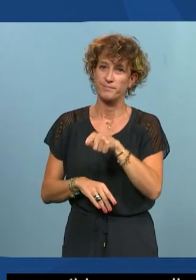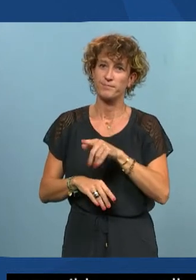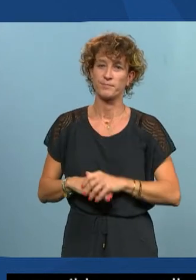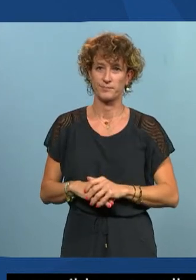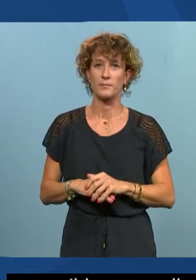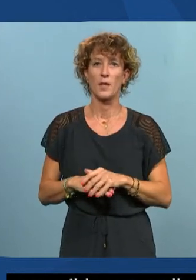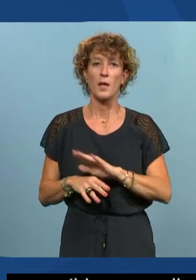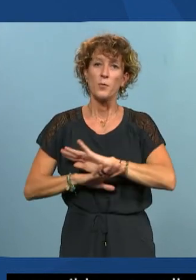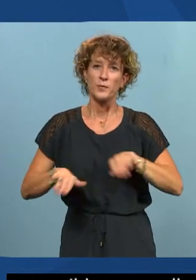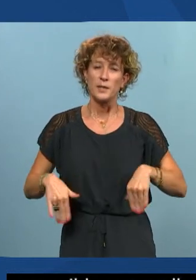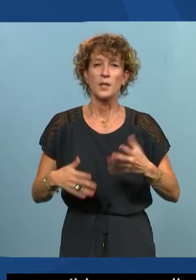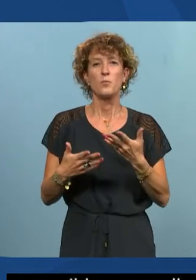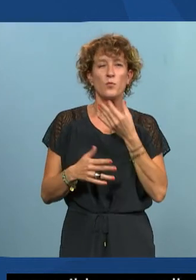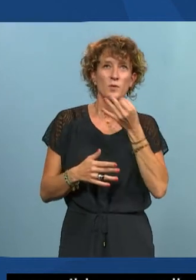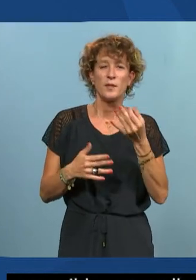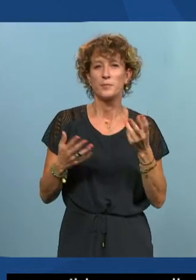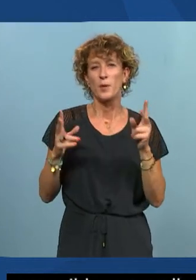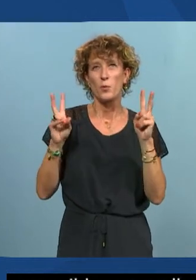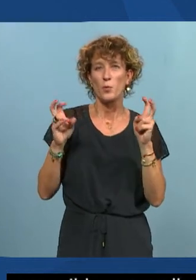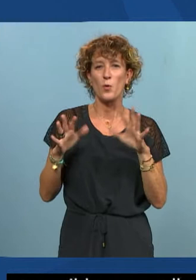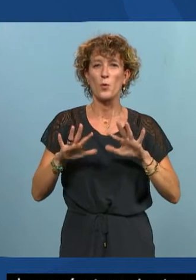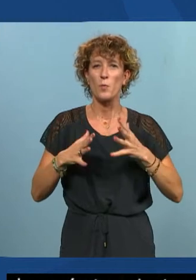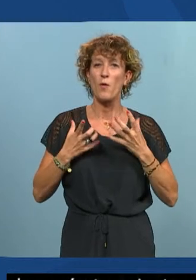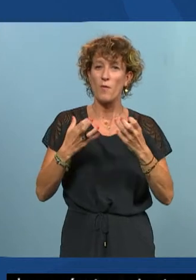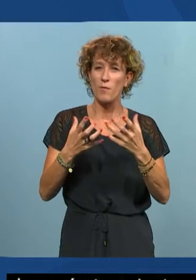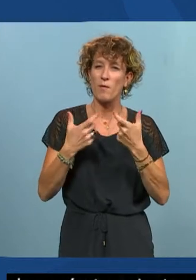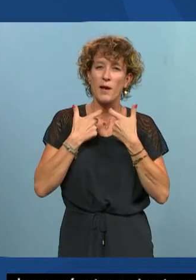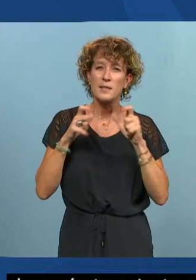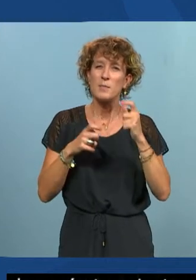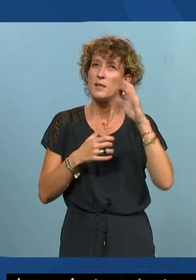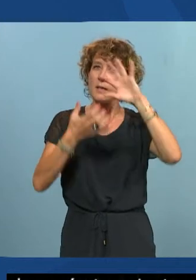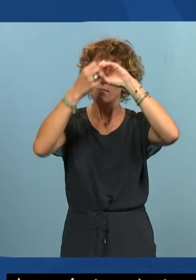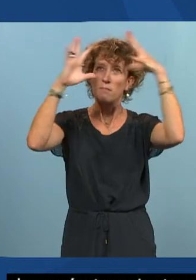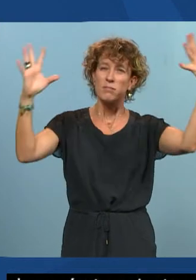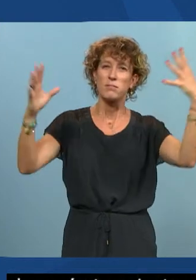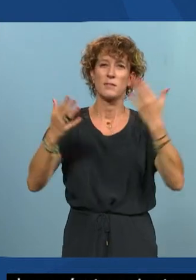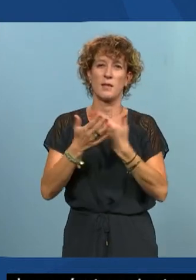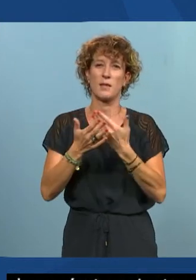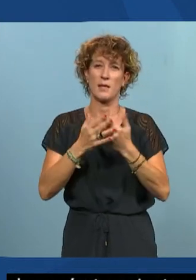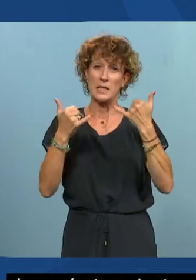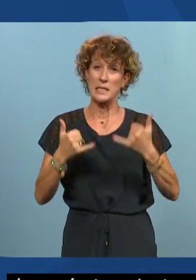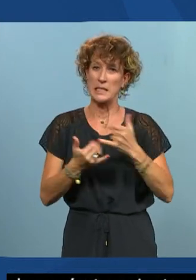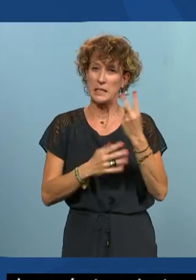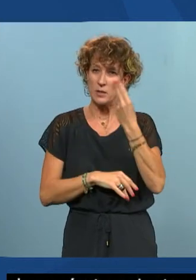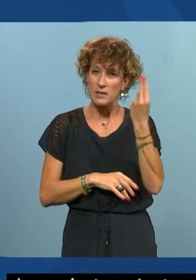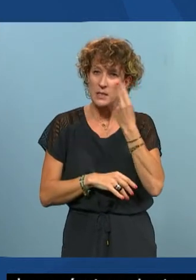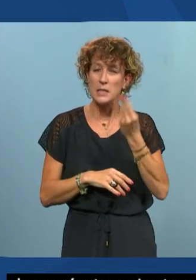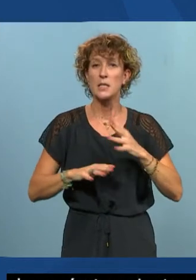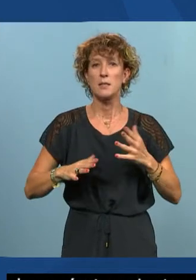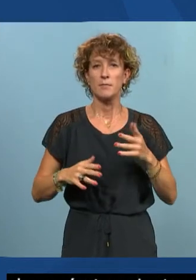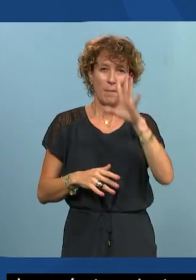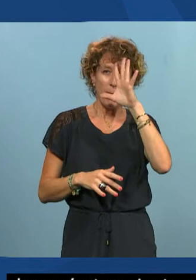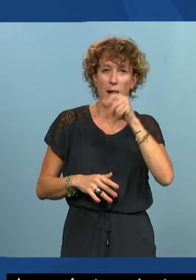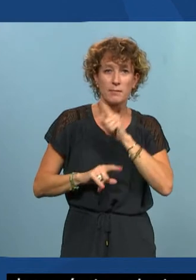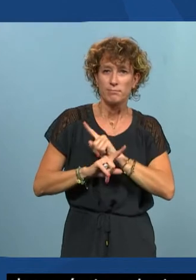Et pour finir, pour vous donner une petite idée de la façon dont on souhaite que l'accessibilité énerve l'activité numérique à l'université, en fait, ce n pas un hasard